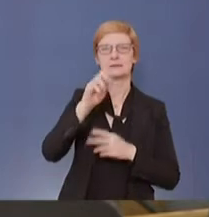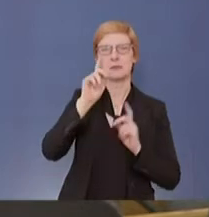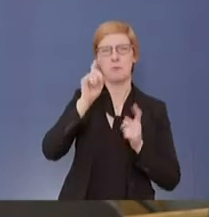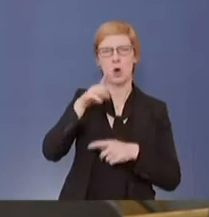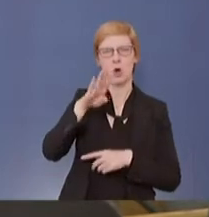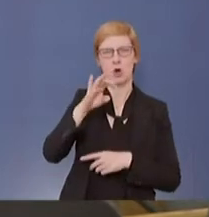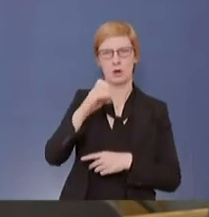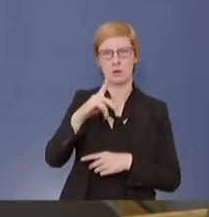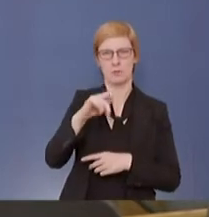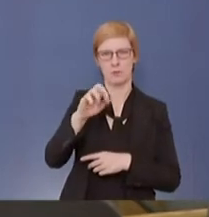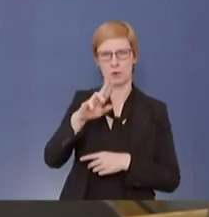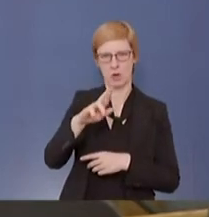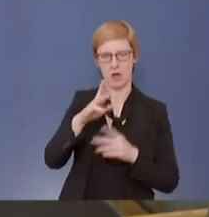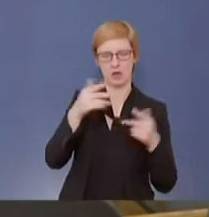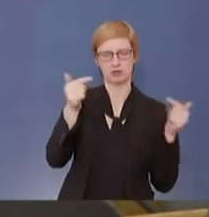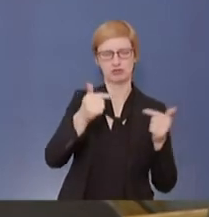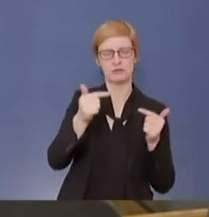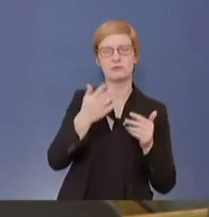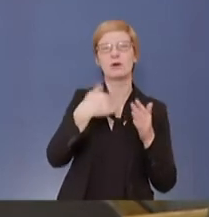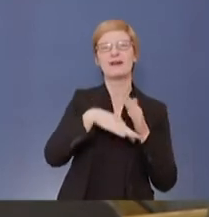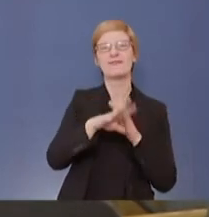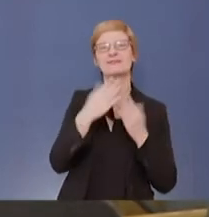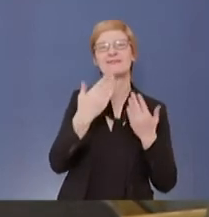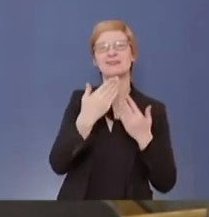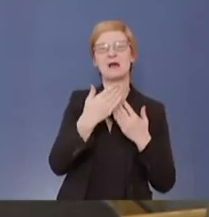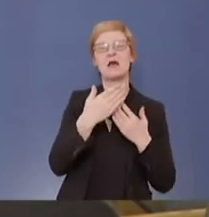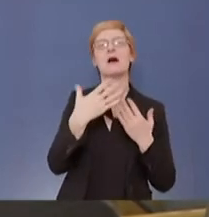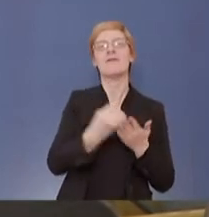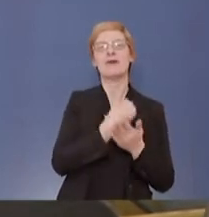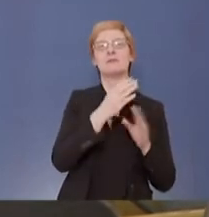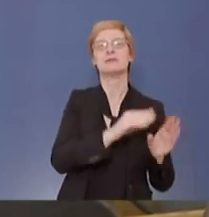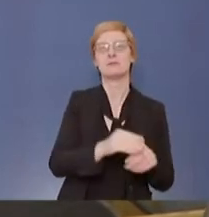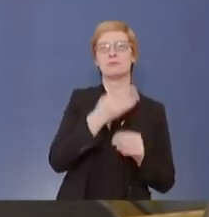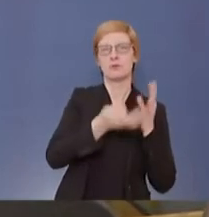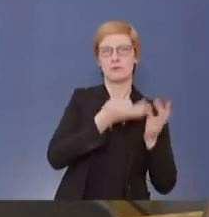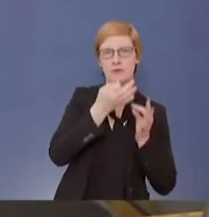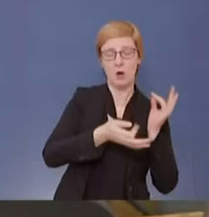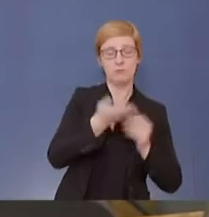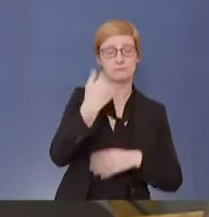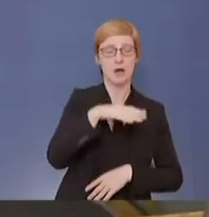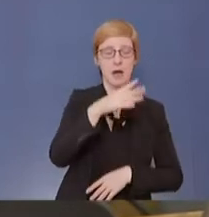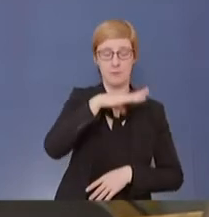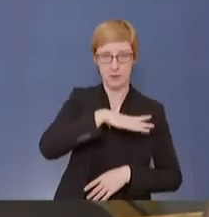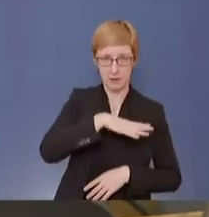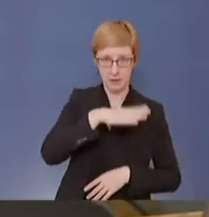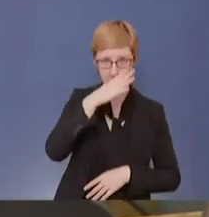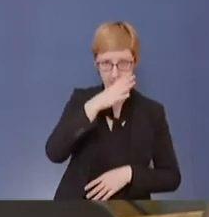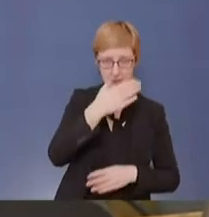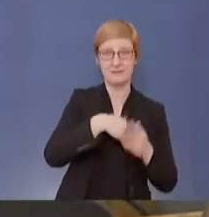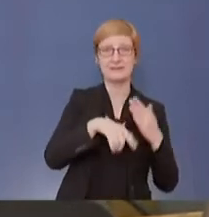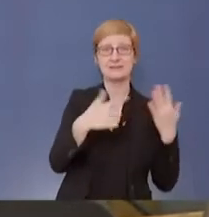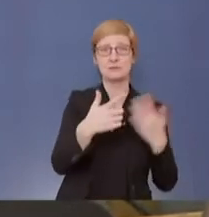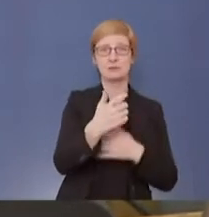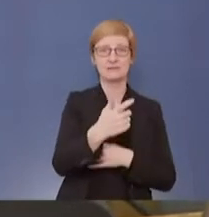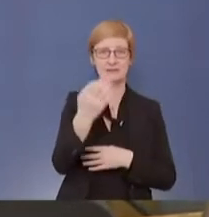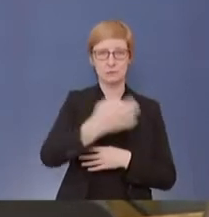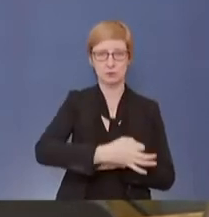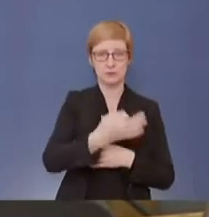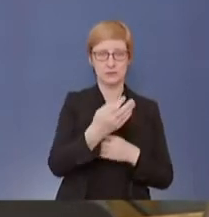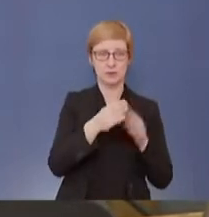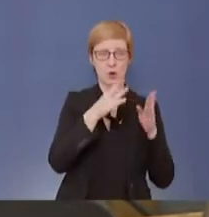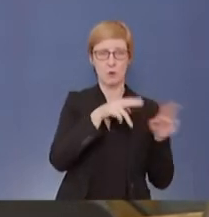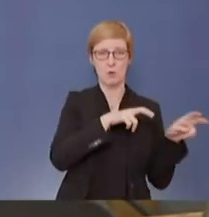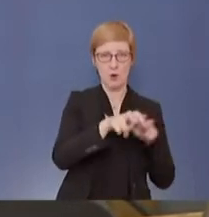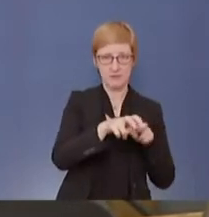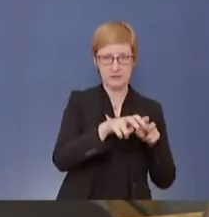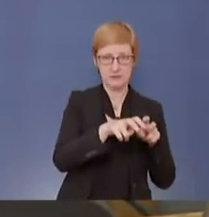erwerbstätigen Befragung gemacht, wo auch rauskam, im April waren es noch 27 Prozent der Angestellten, die ins Homeoffice gegangen sind. Im November